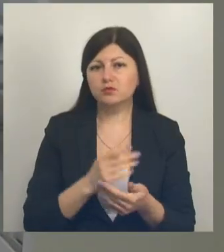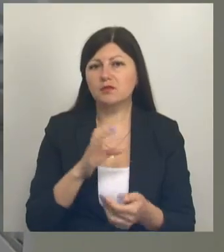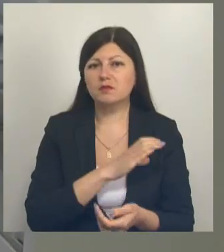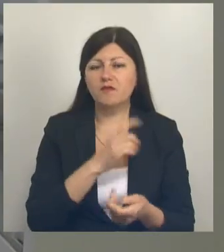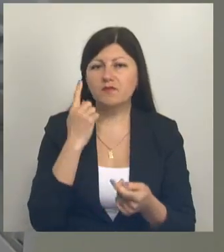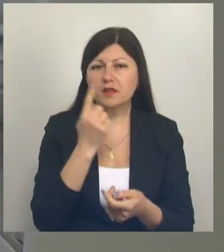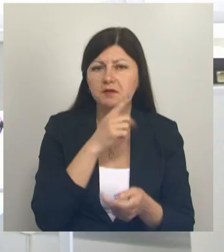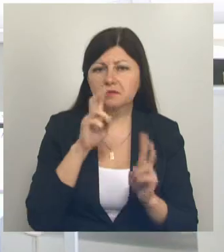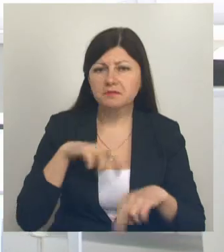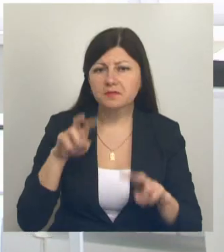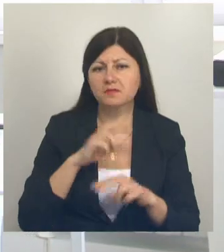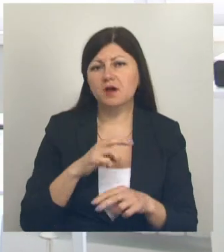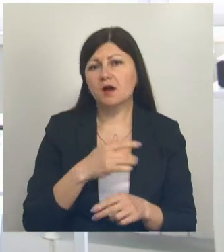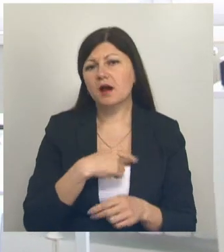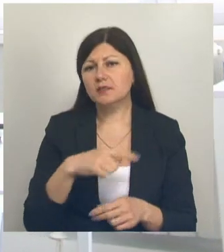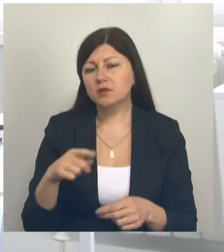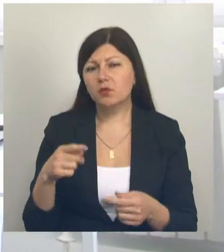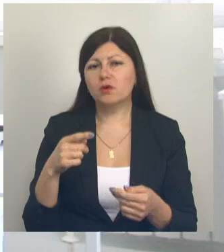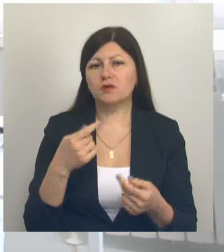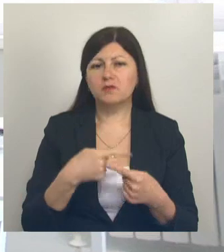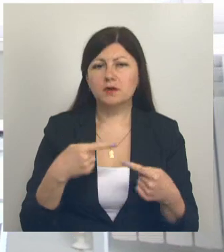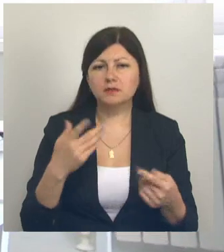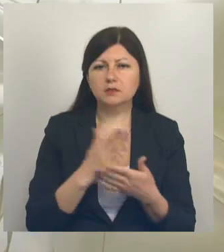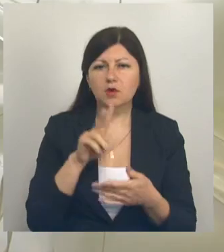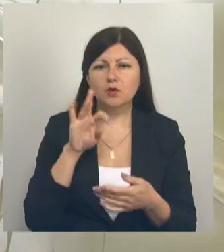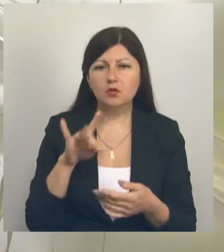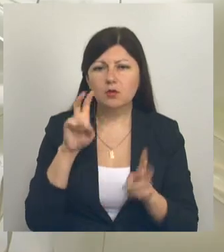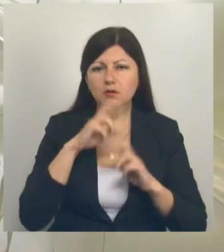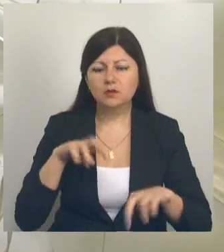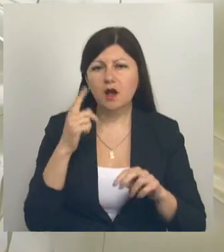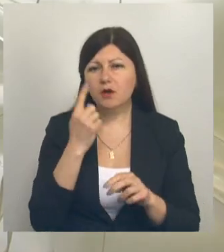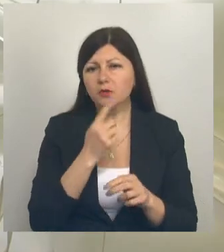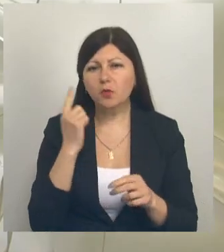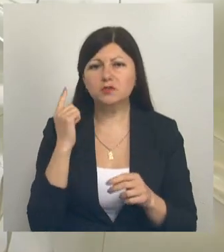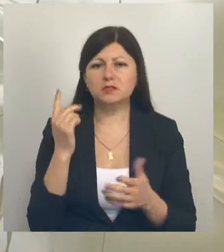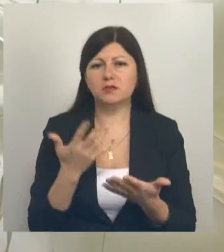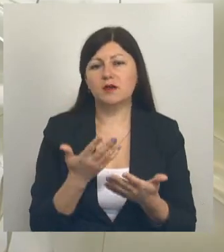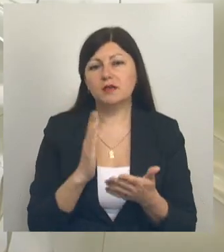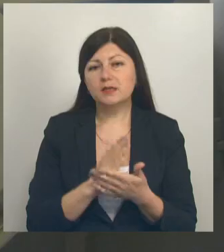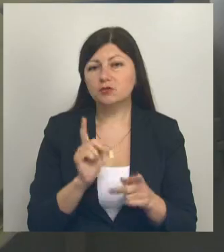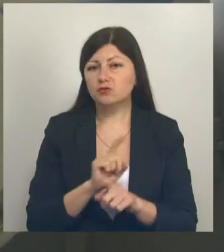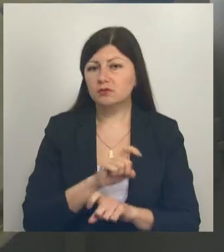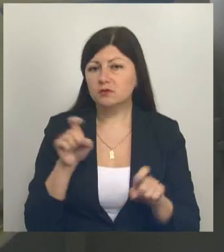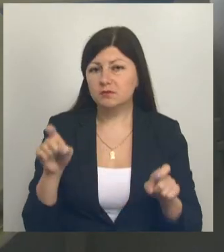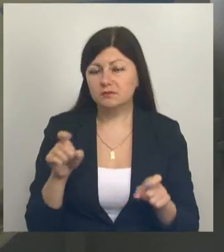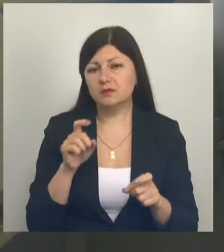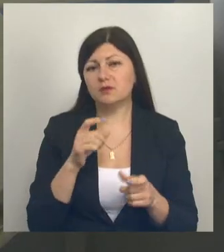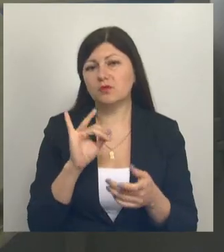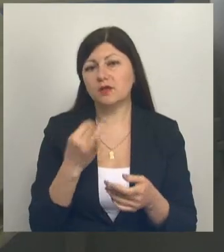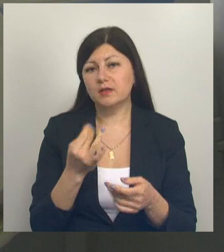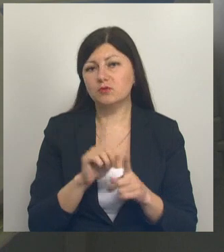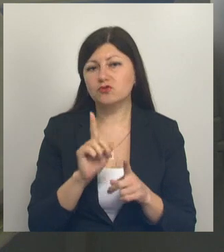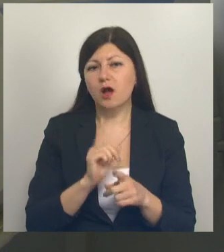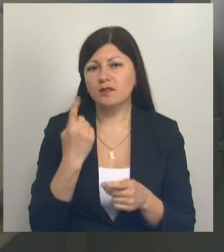давления глазного дна, кардиограф, переносной аппарат, лор-диагностики. Есть просторный кабинет акушера-гинеколога и одноместный